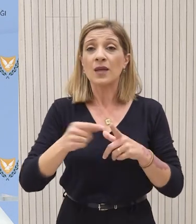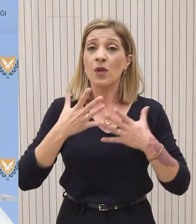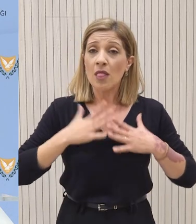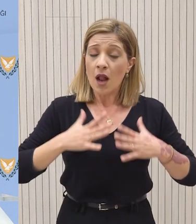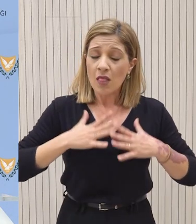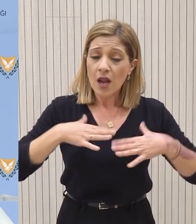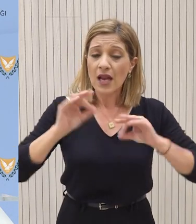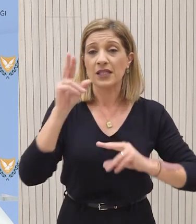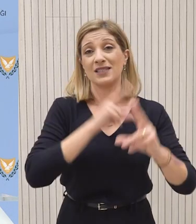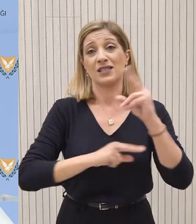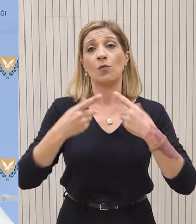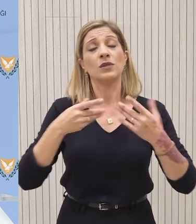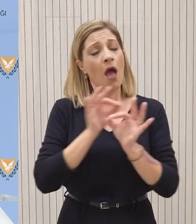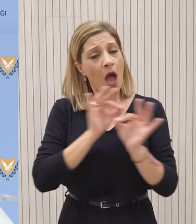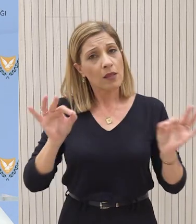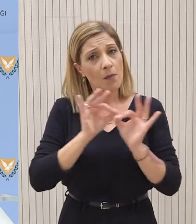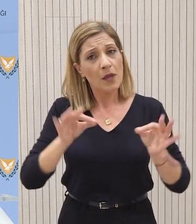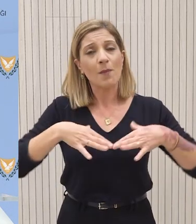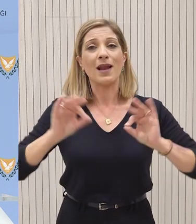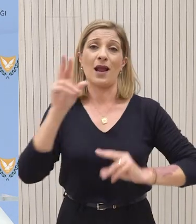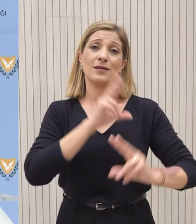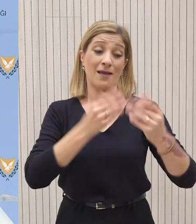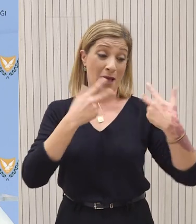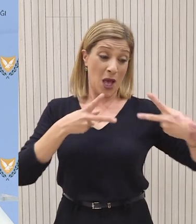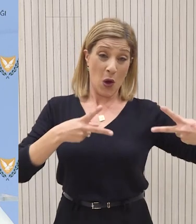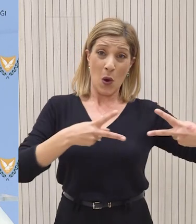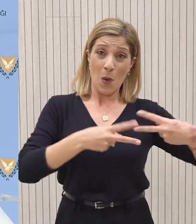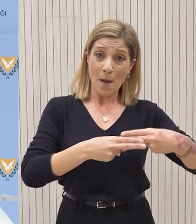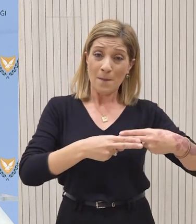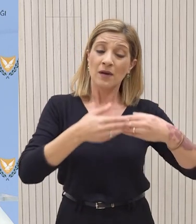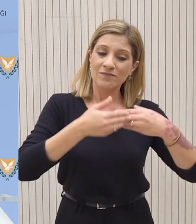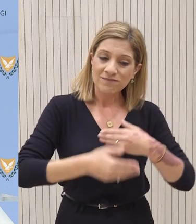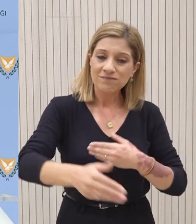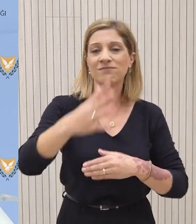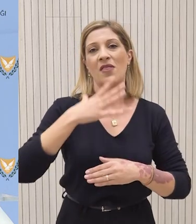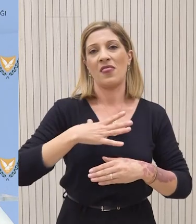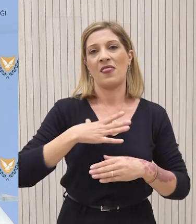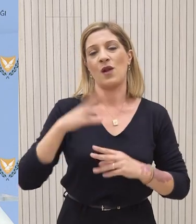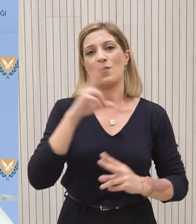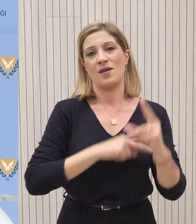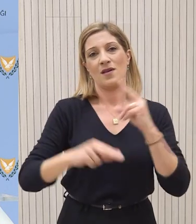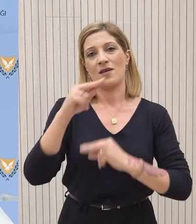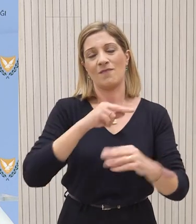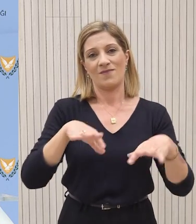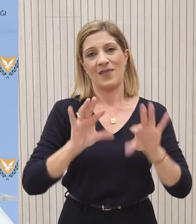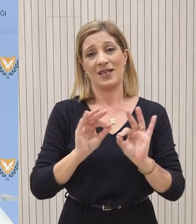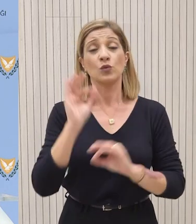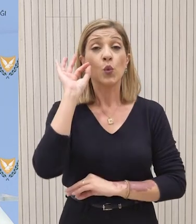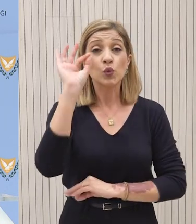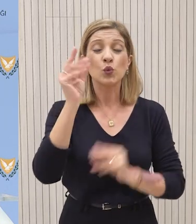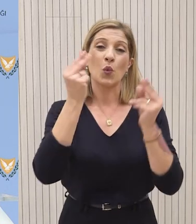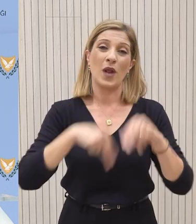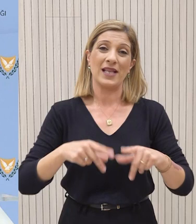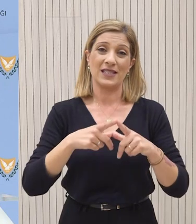ετοιμότητά μας για επανέδαρξη των διαπραγματεύσεων από το σημείο που έχουν διακοπεί, με στόχο την επίτευξη μιας βιώσιμης και οριστικής διευθέτησης του